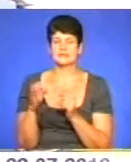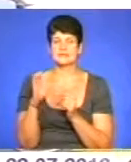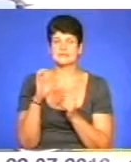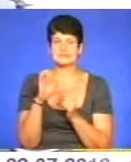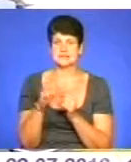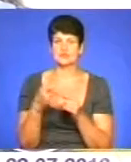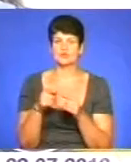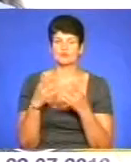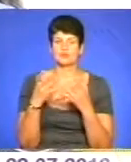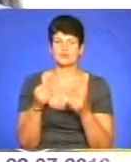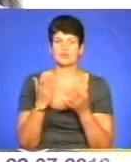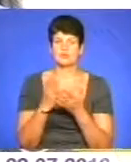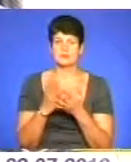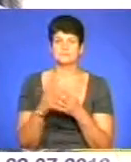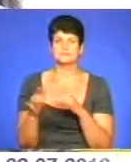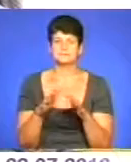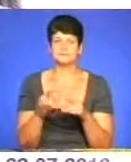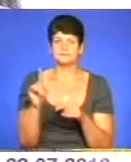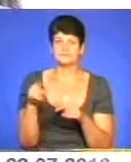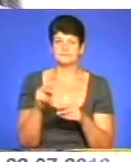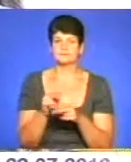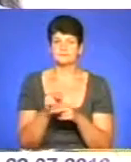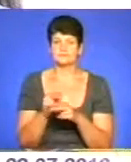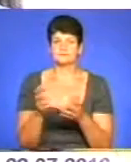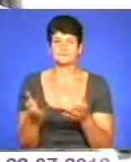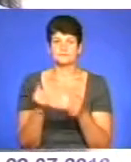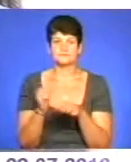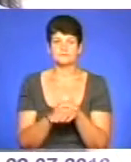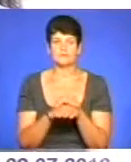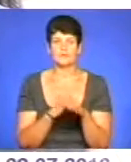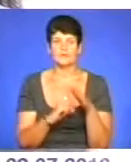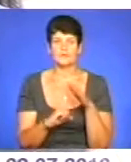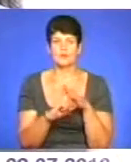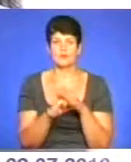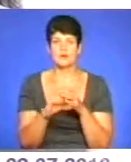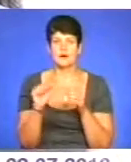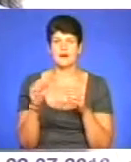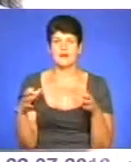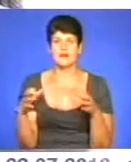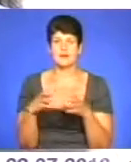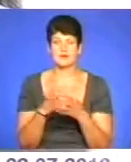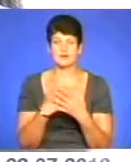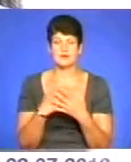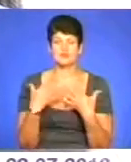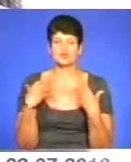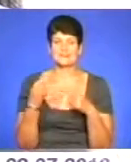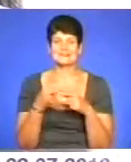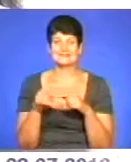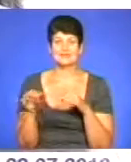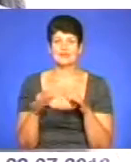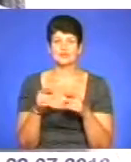приурочена акція «Вимагаємо лікування за підтримки Міжнародного благодійного фонду Альянс громадського здоров'я». Такі подібні акції